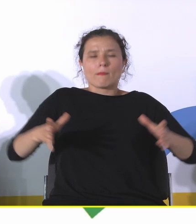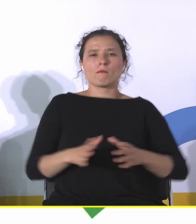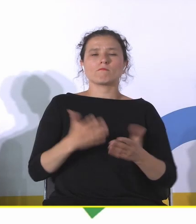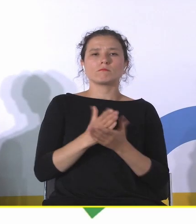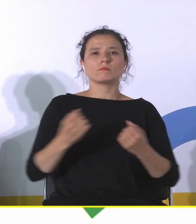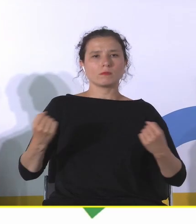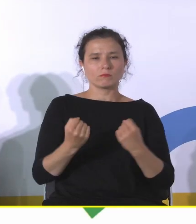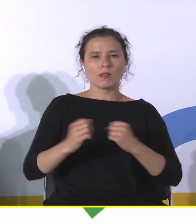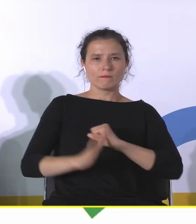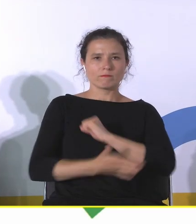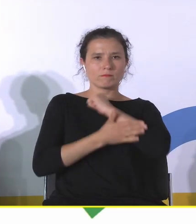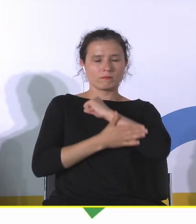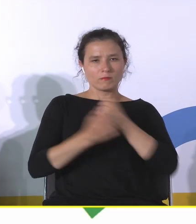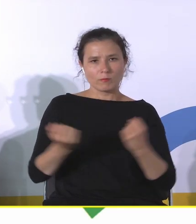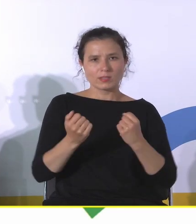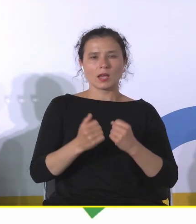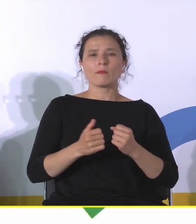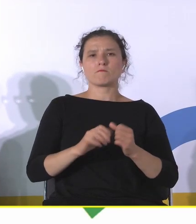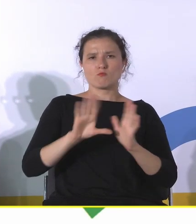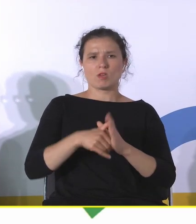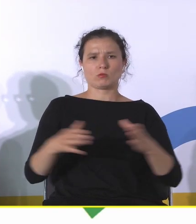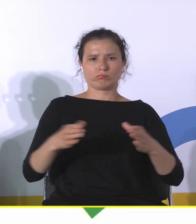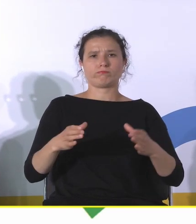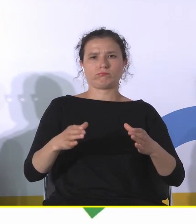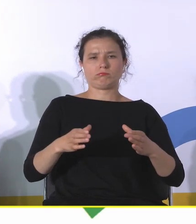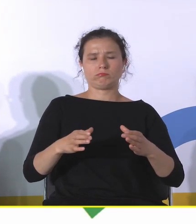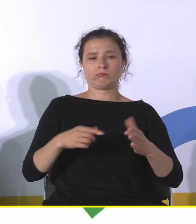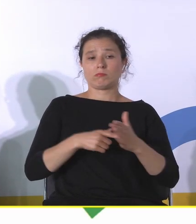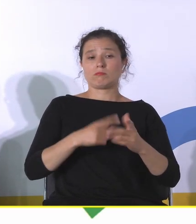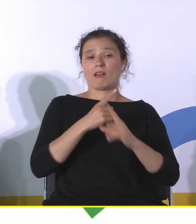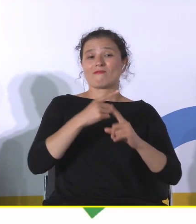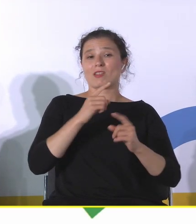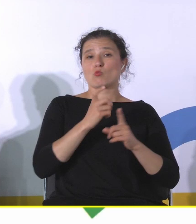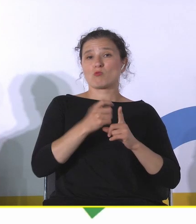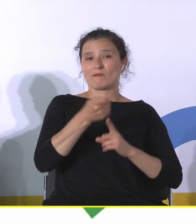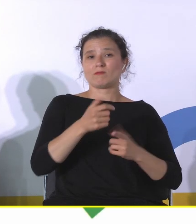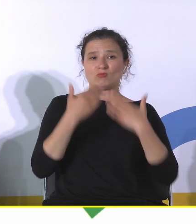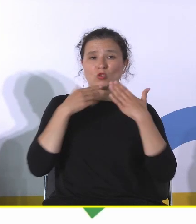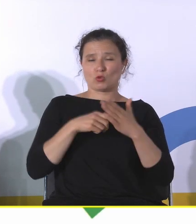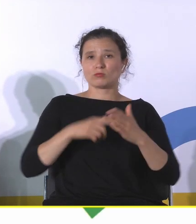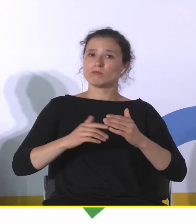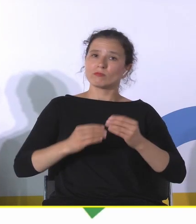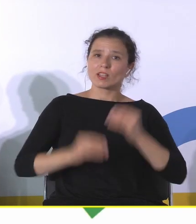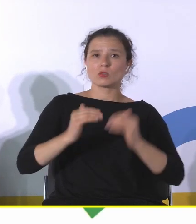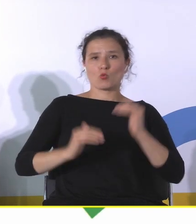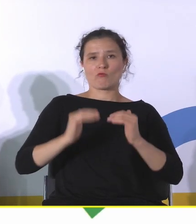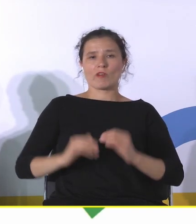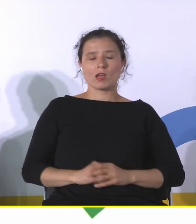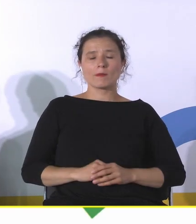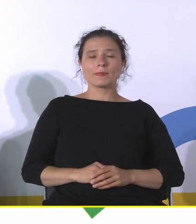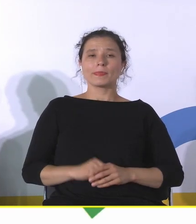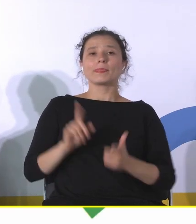tradycyjne miasto zwarte, prawda, a ono jest z definicji bardziej zrównoważone. Po drugie, samo już,